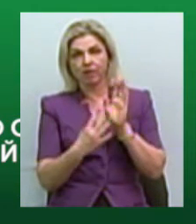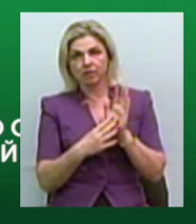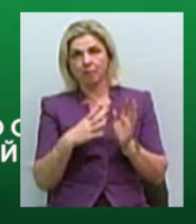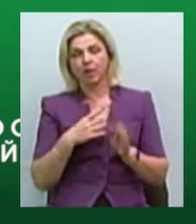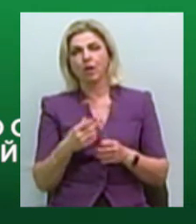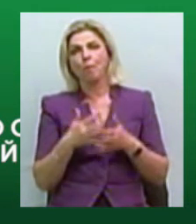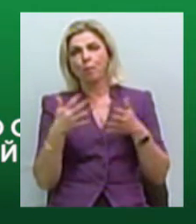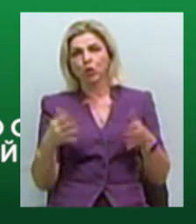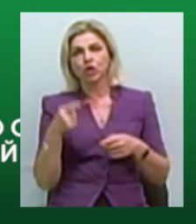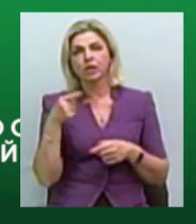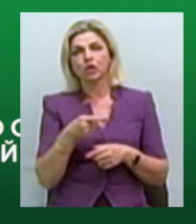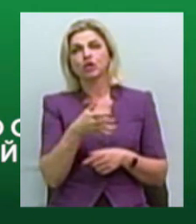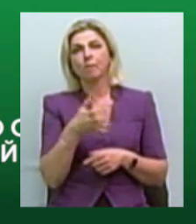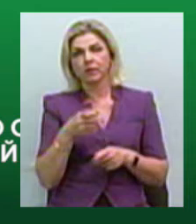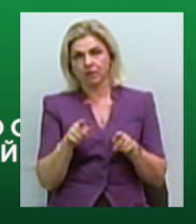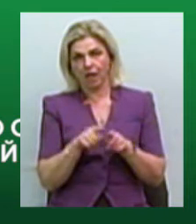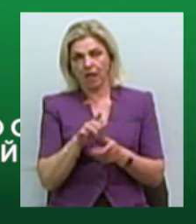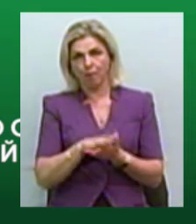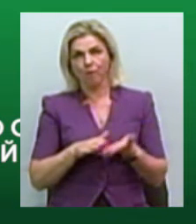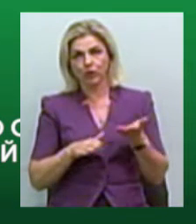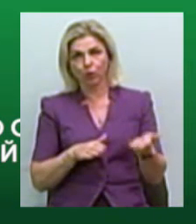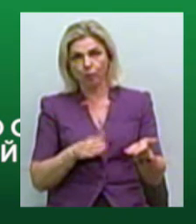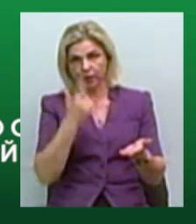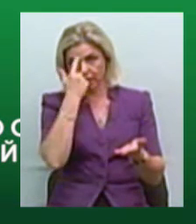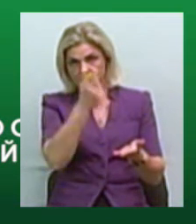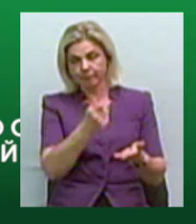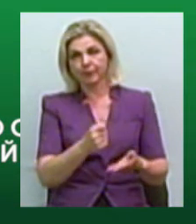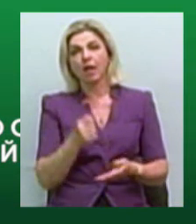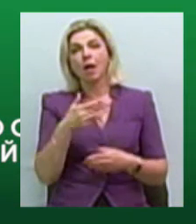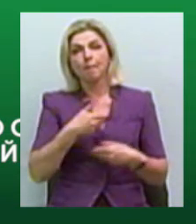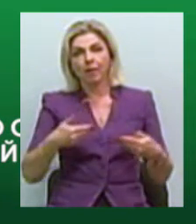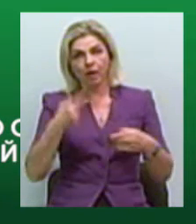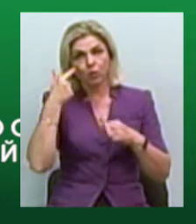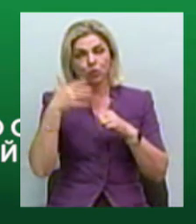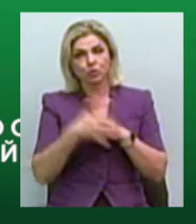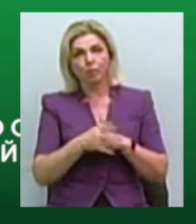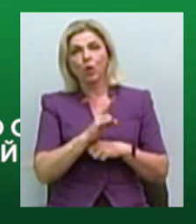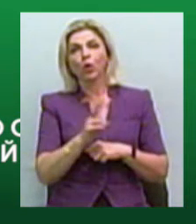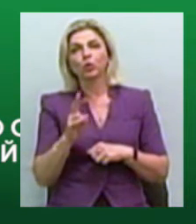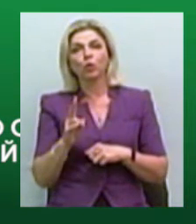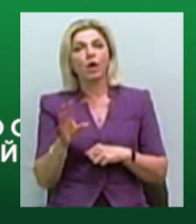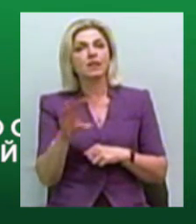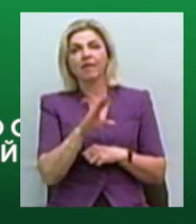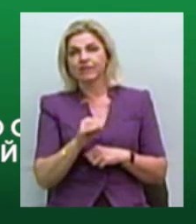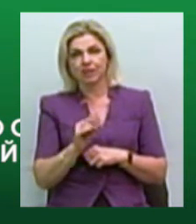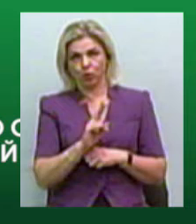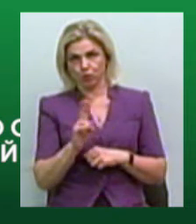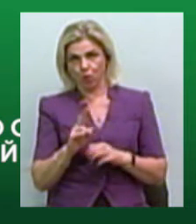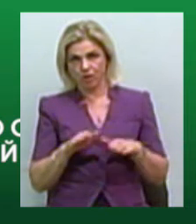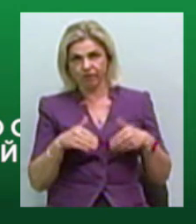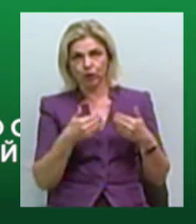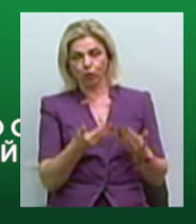півтори тисячі таких повідомлень. Але ми розуміємо, що це не всі ті, хто звернулися.